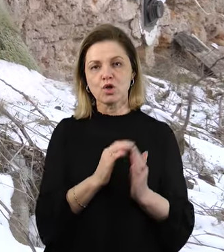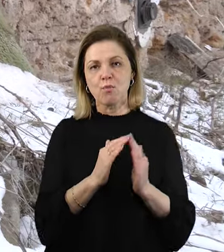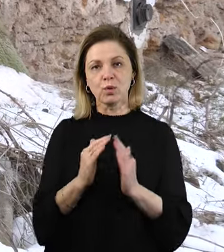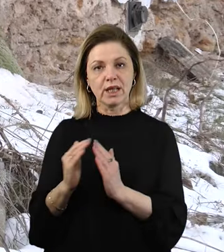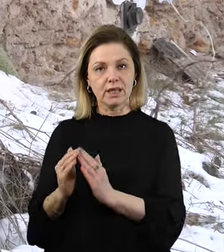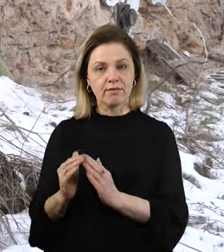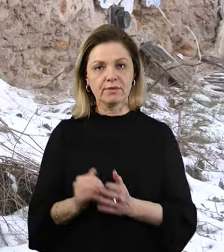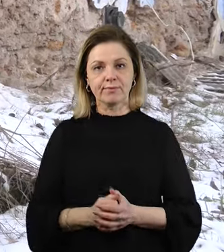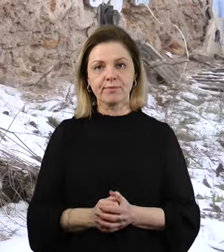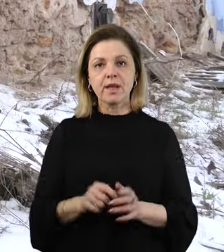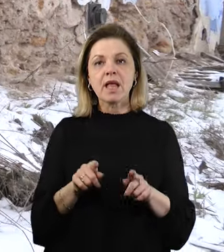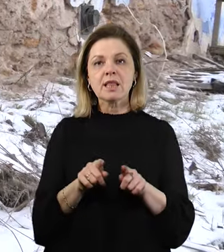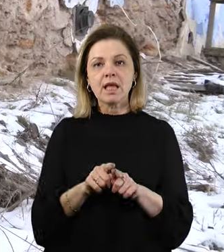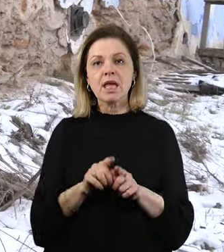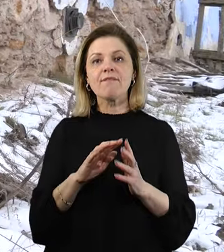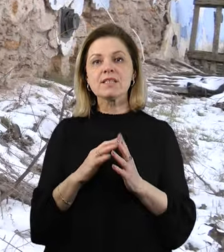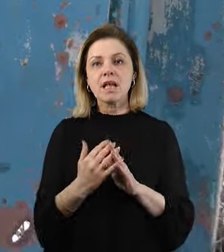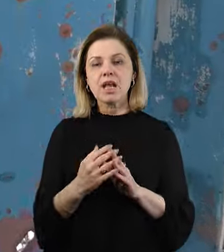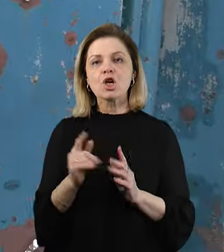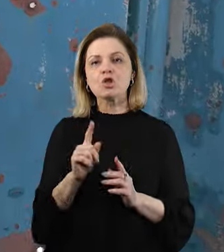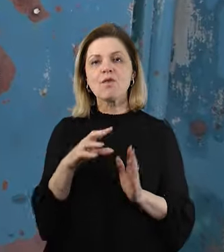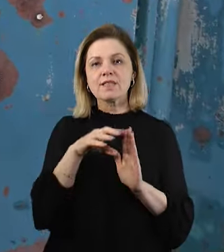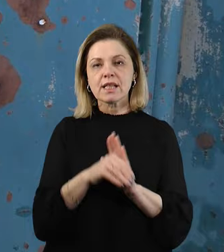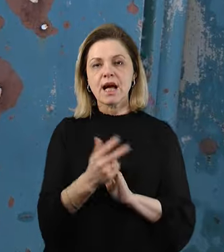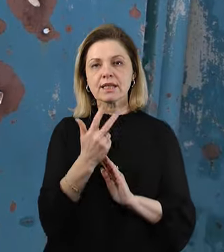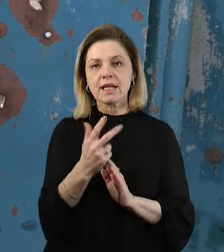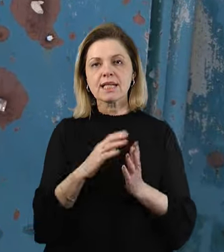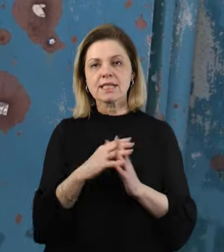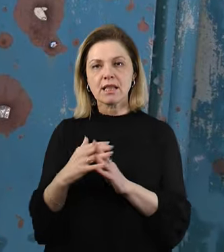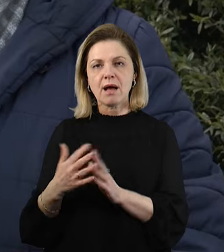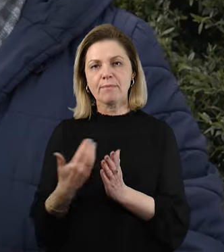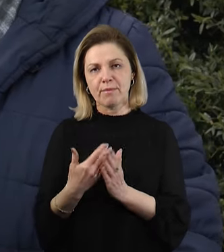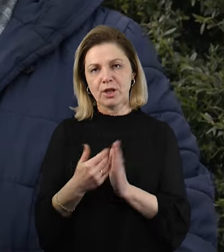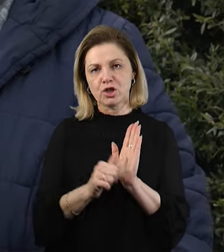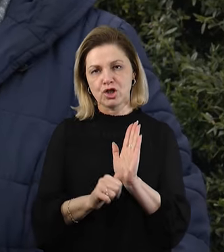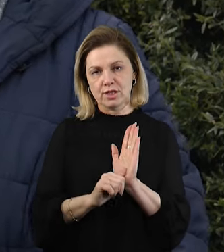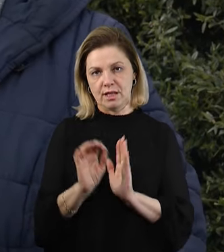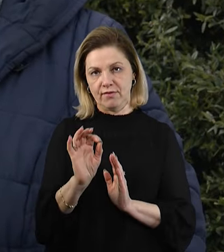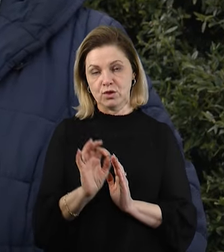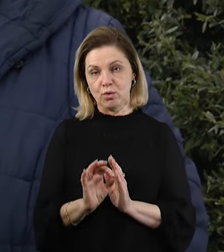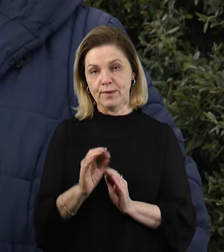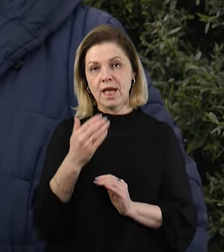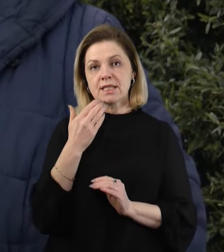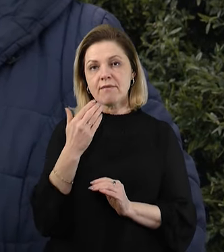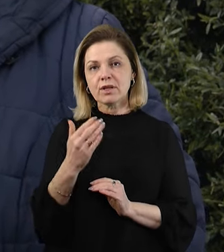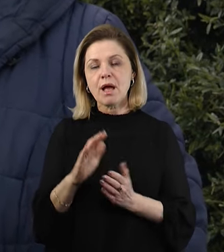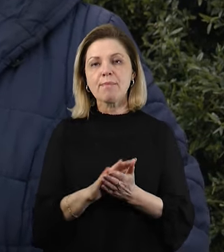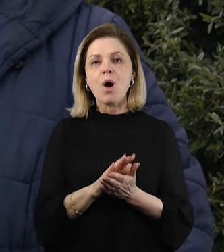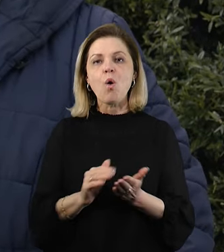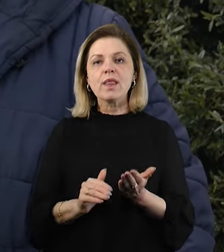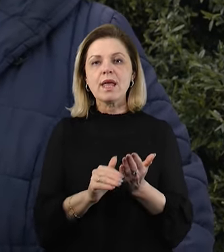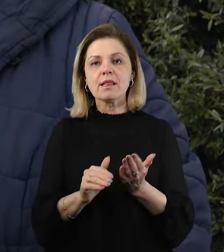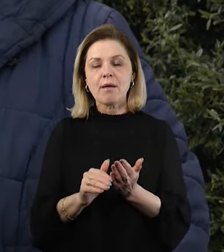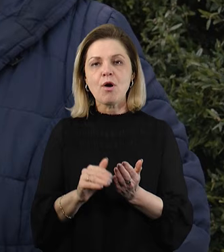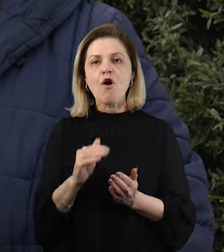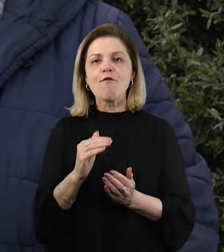Ольга Кравченко. Таких в старостаті, який включає три села, приблизно 60%. Завдяки благодійникам, благодійним